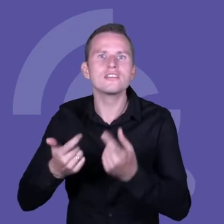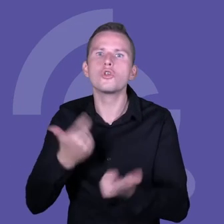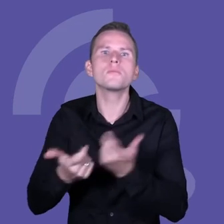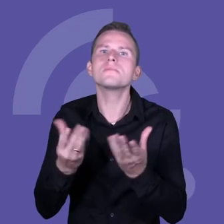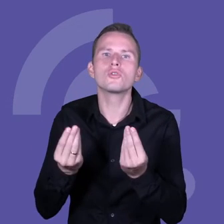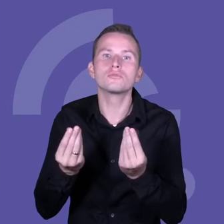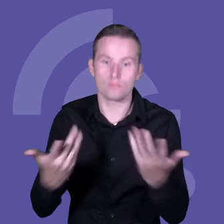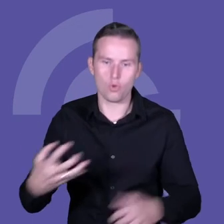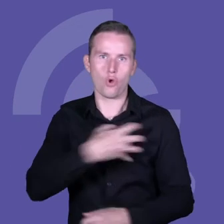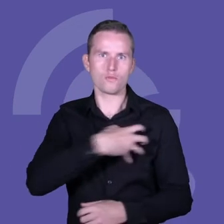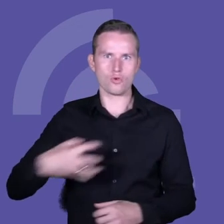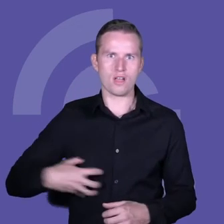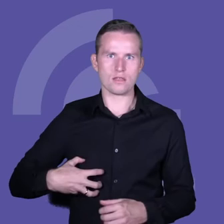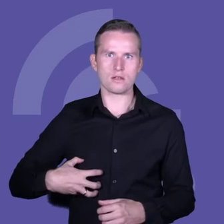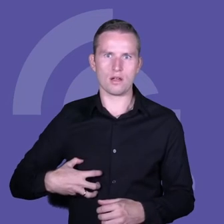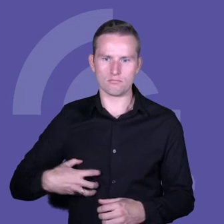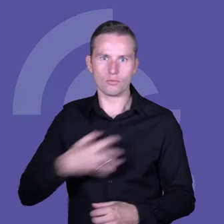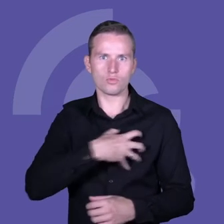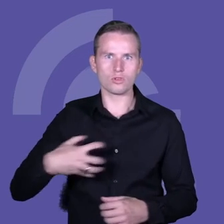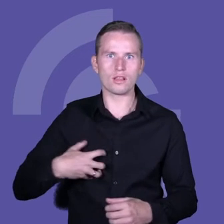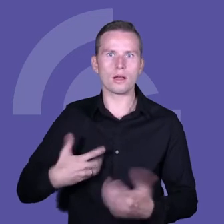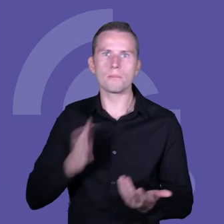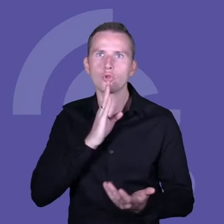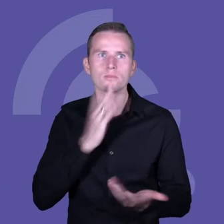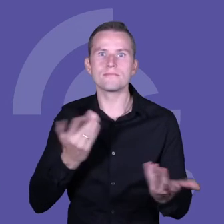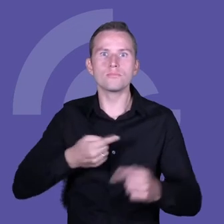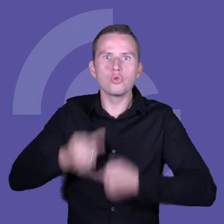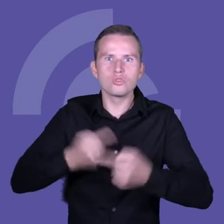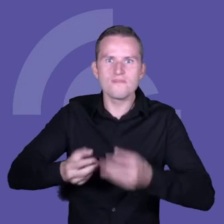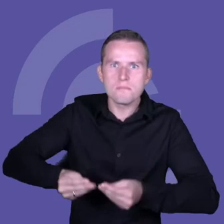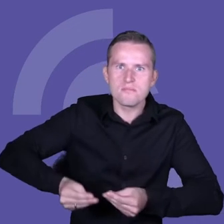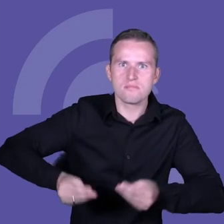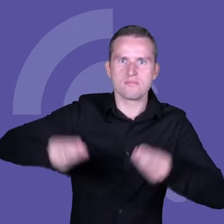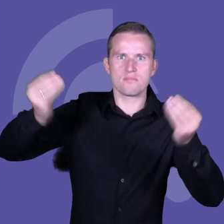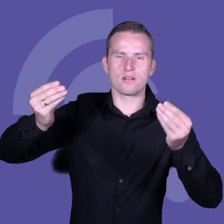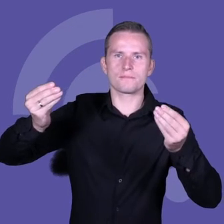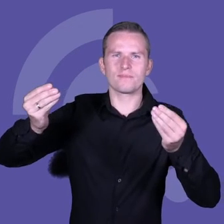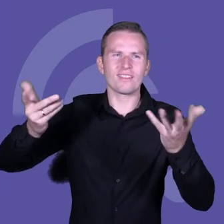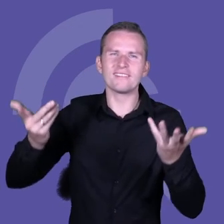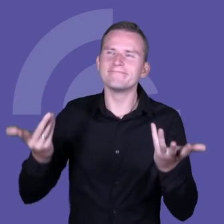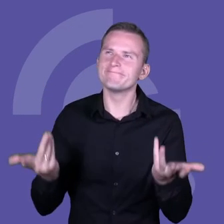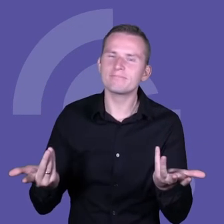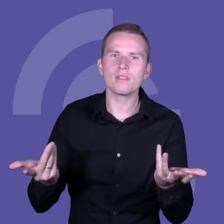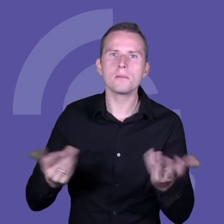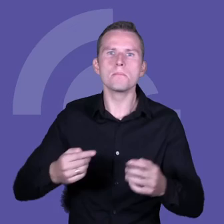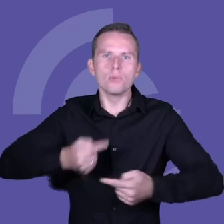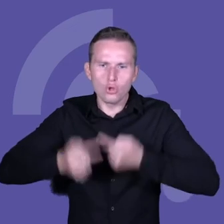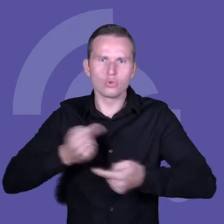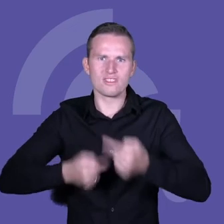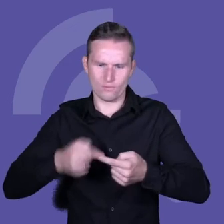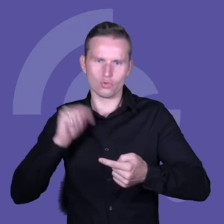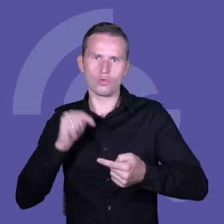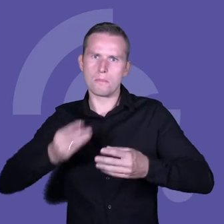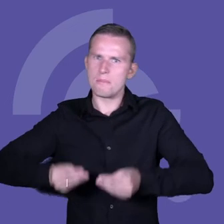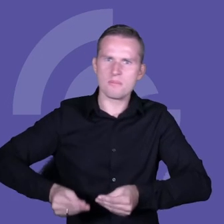bardziej produktywna. Bardziej produktywna to co? Chociaż kojarzy się być może to bardzo narzędziowo, to jednak w produktywności